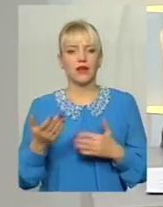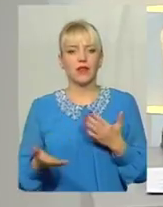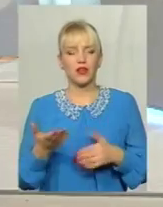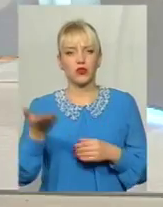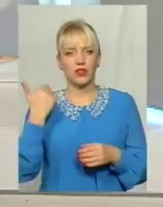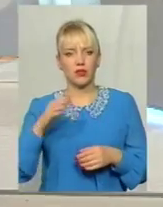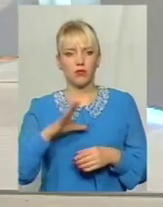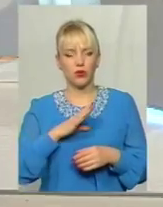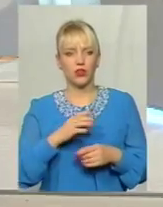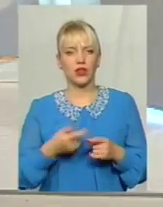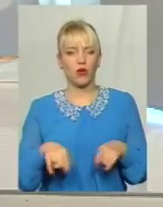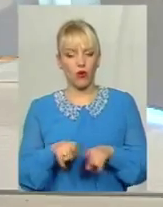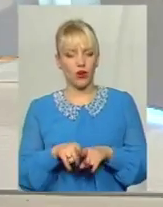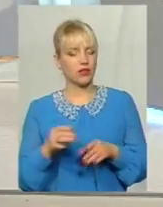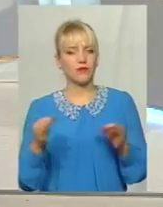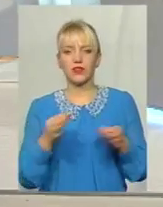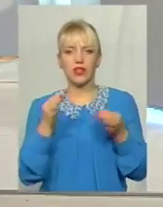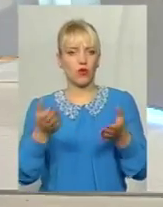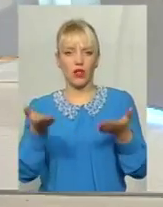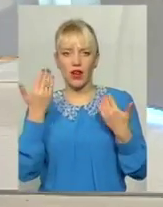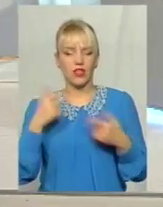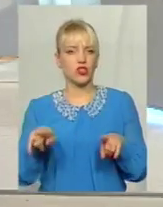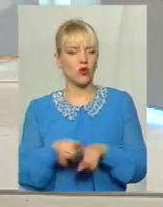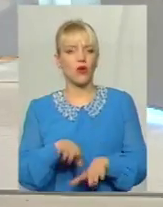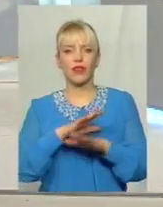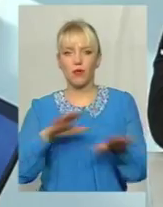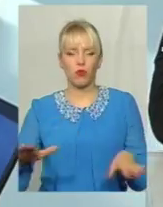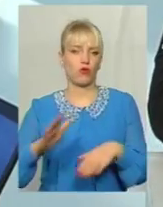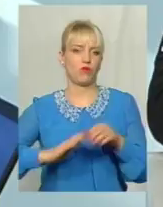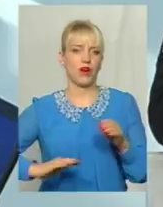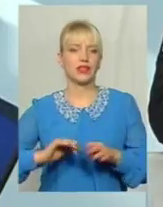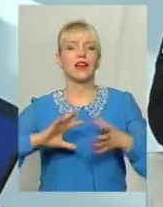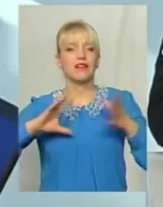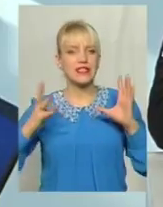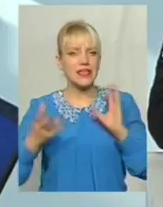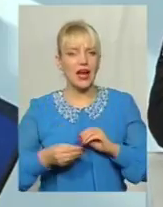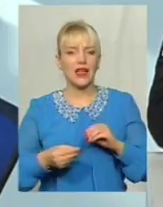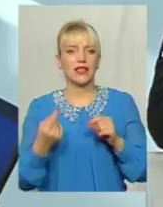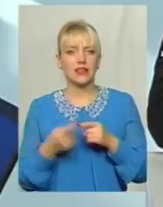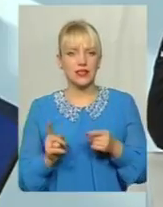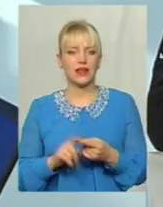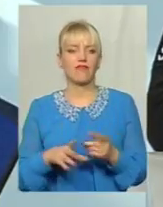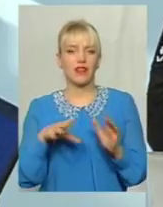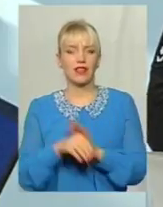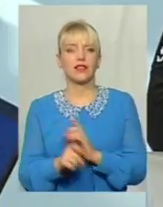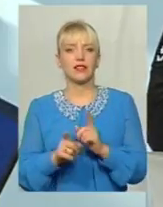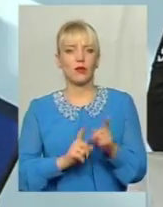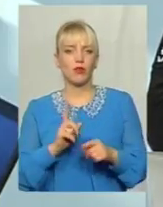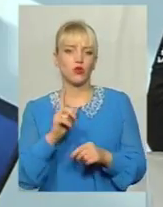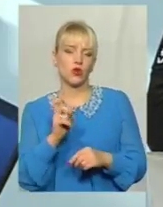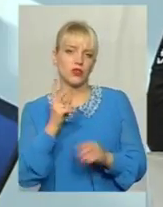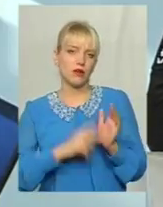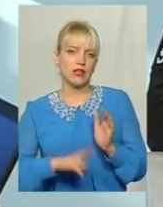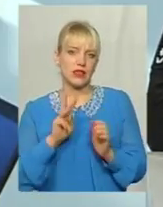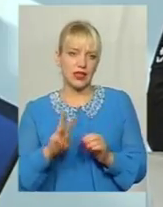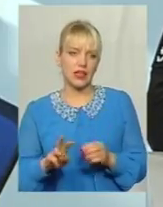рекомендацією такого не було, такої практики не було І взагалі, це внесли зміни у 173